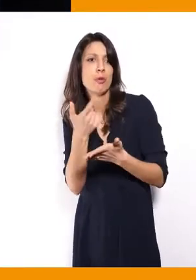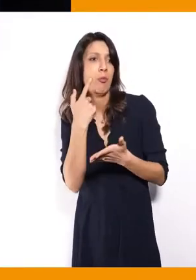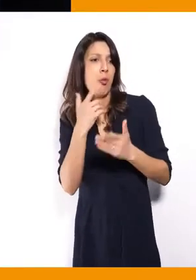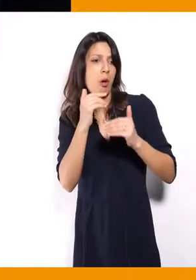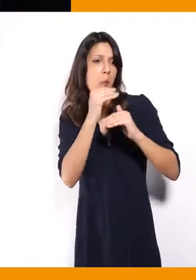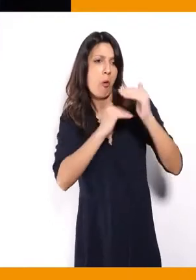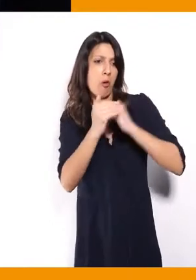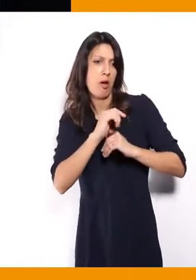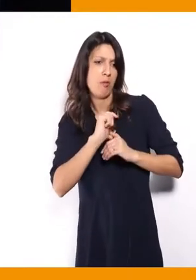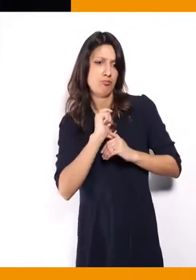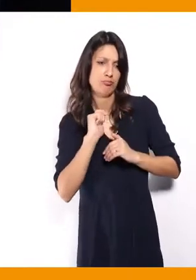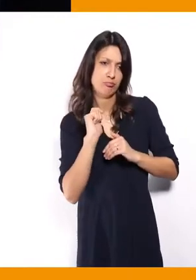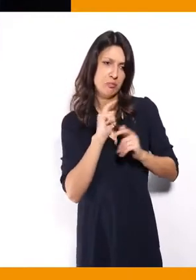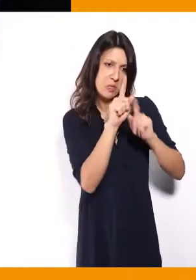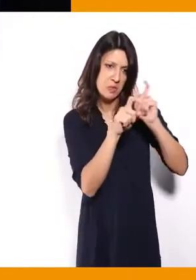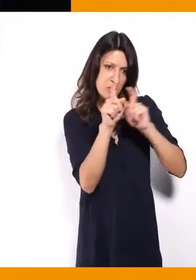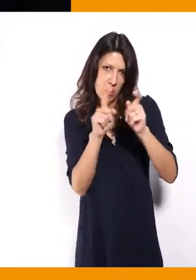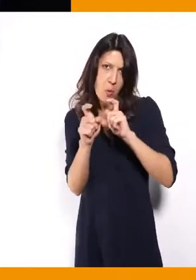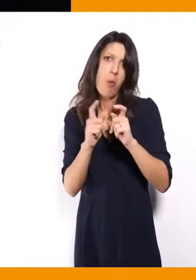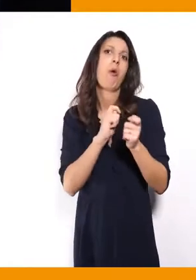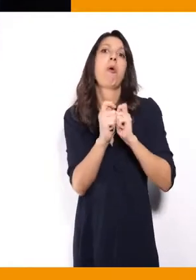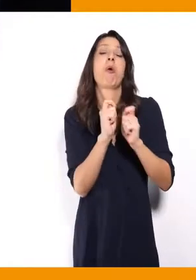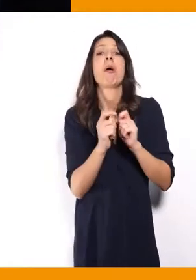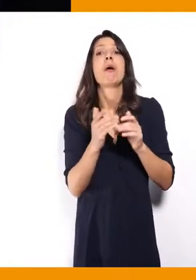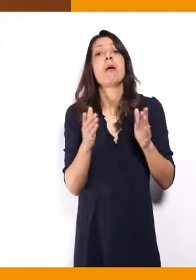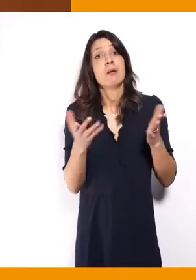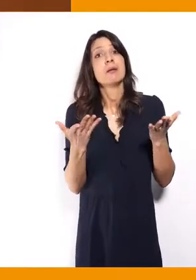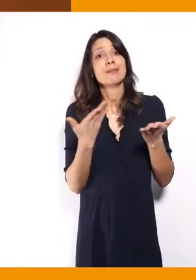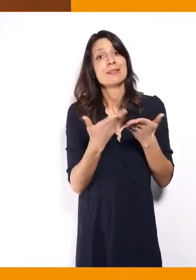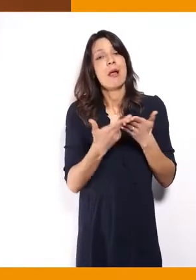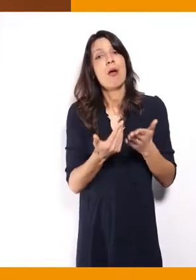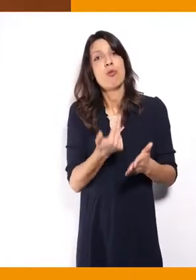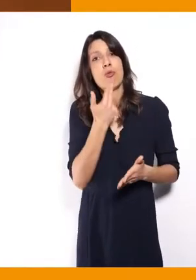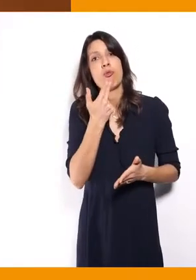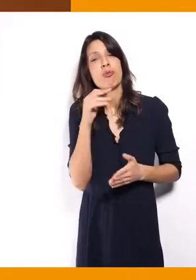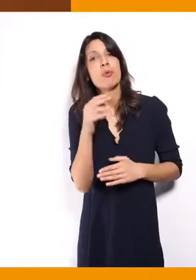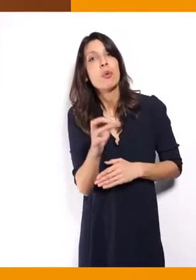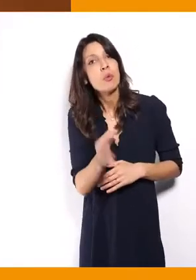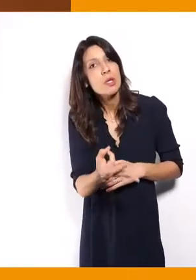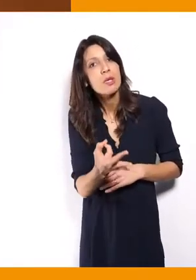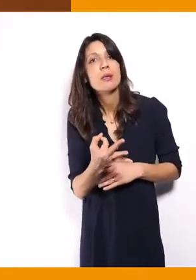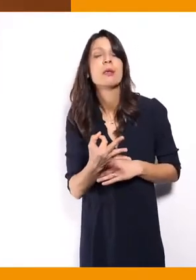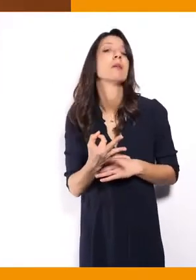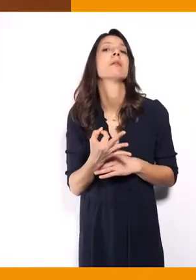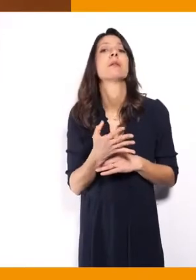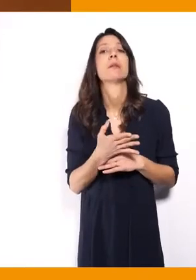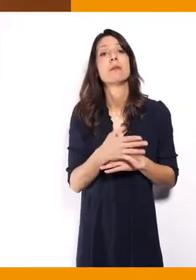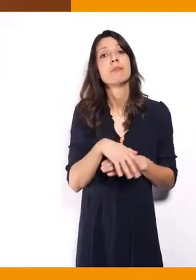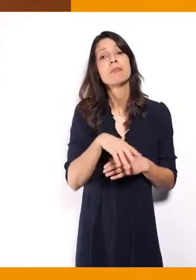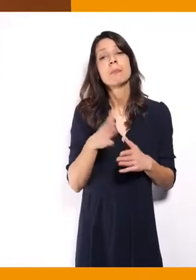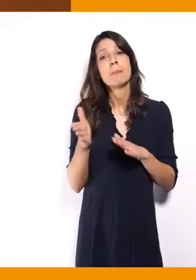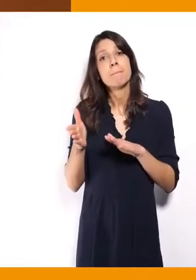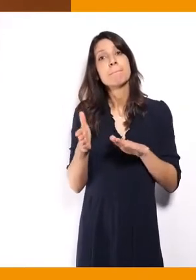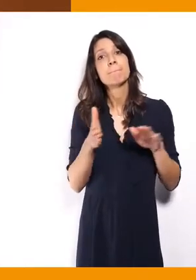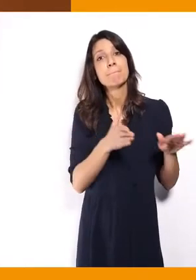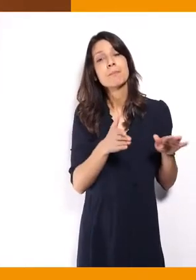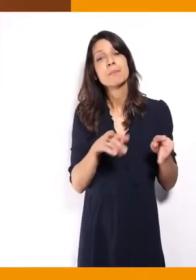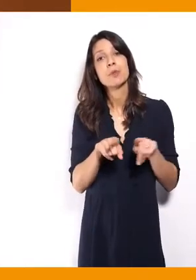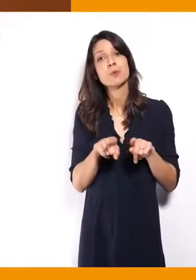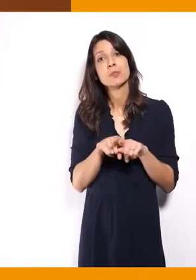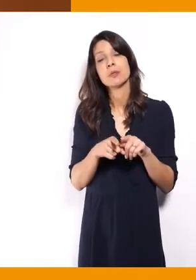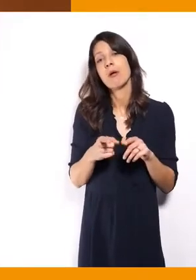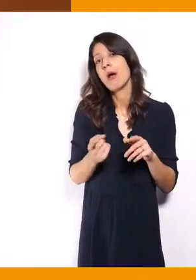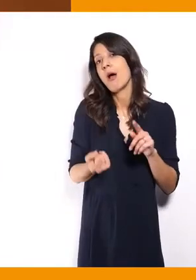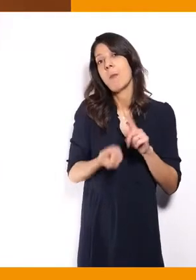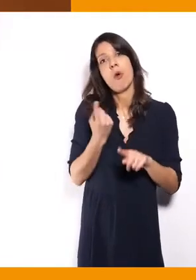mais évidemment au-delà de nos entretiens ici, qui portaient aussi plus spécifiquement sur les mesures sur le handicap, il est